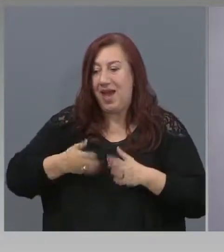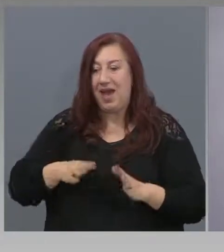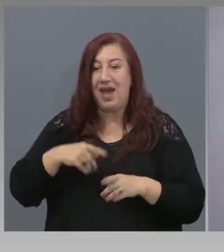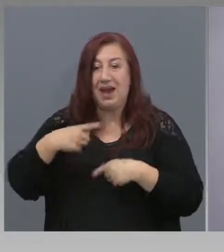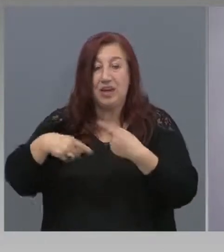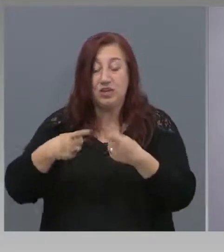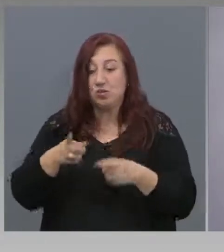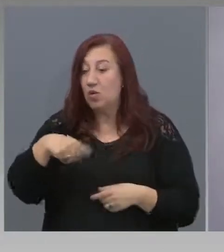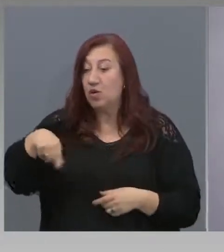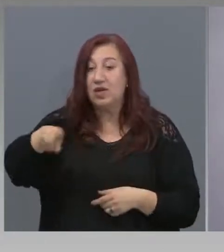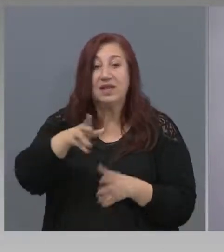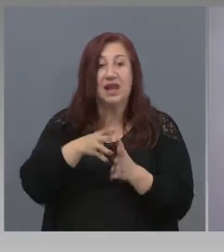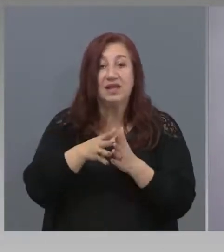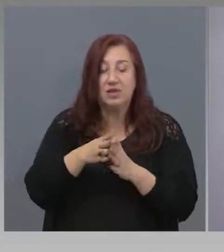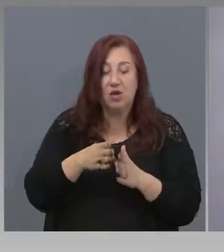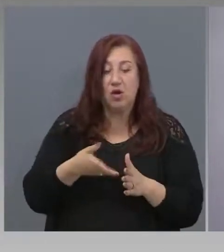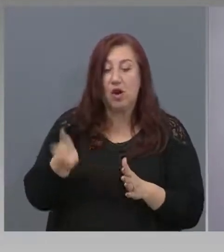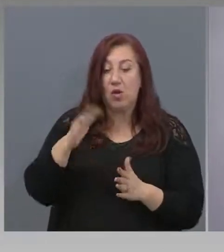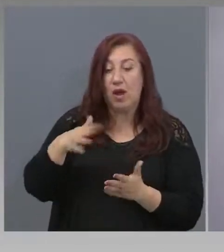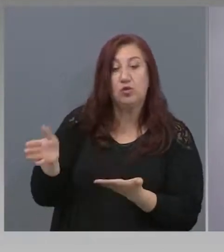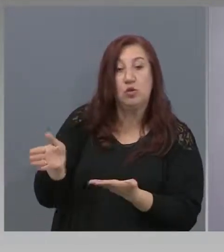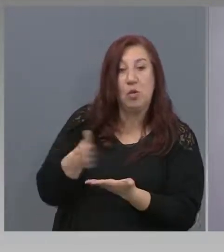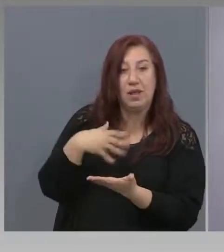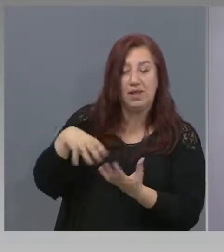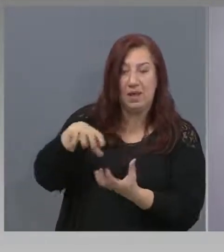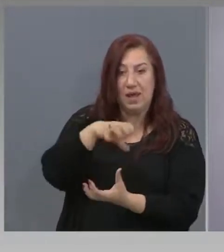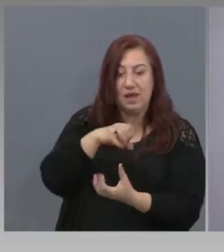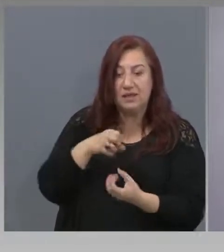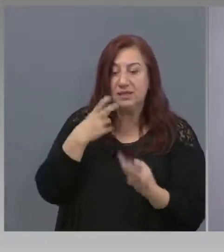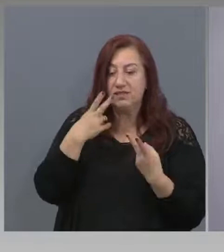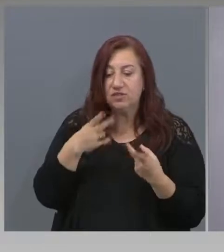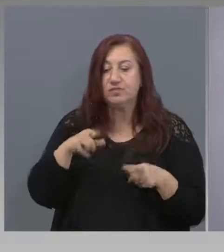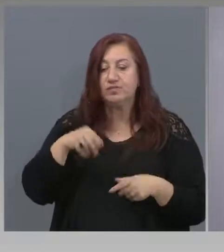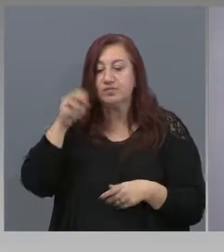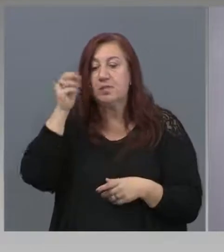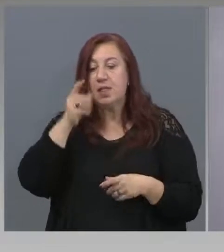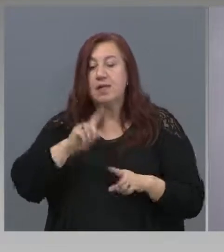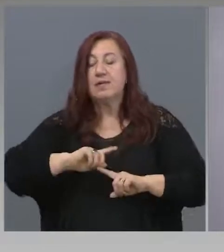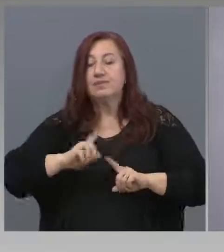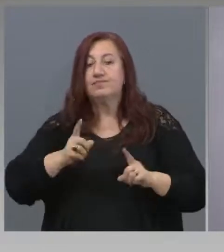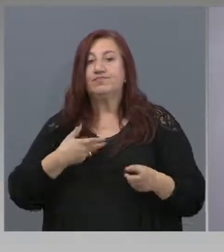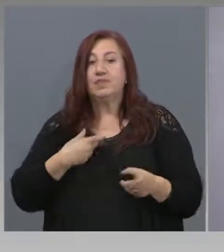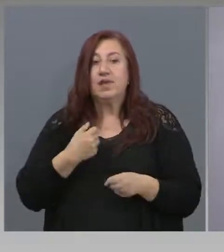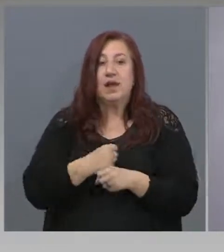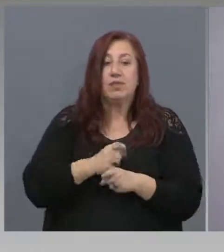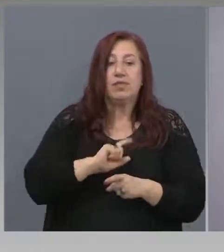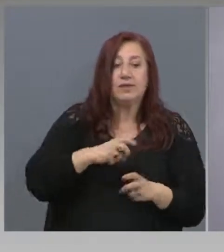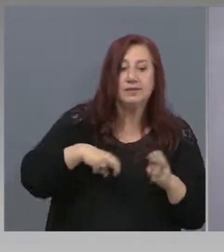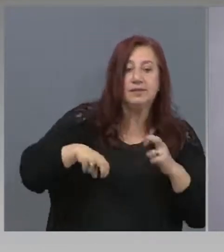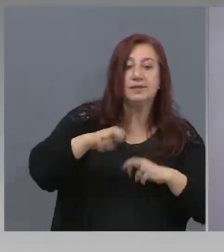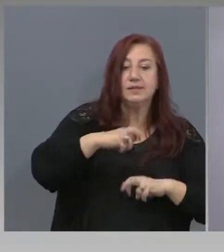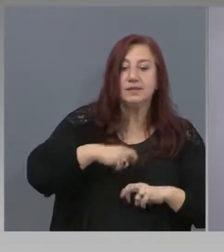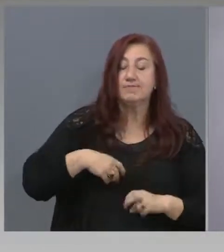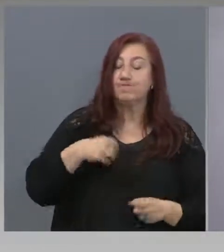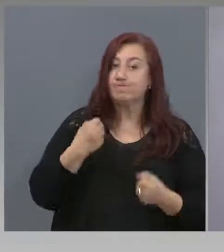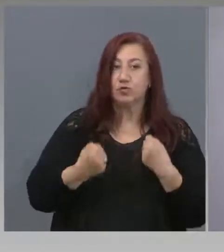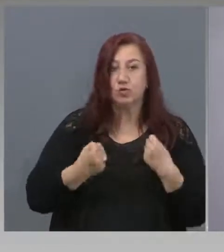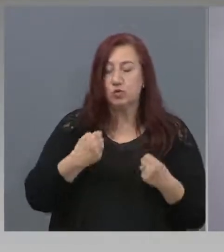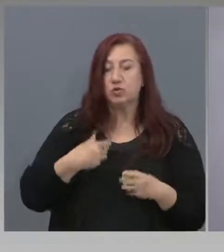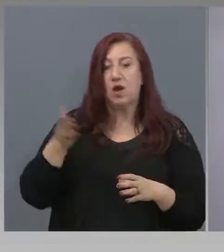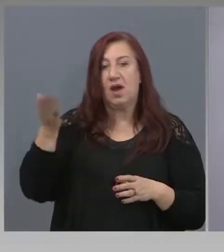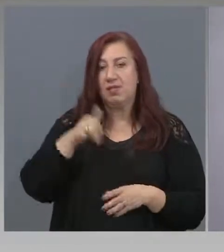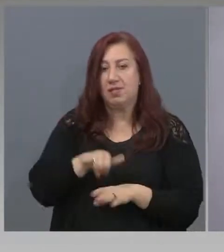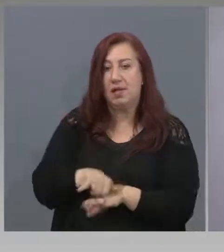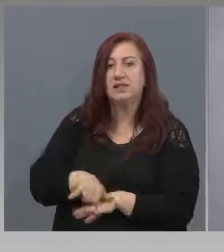намерят възможност за припитание в България, ще се принудят да се качат на първият самолет за някъде. И след година или две,